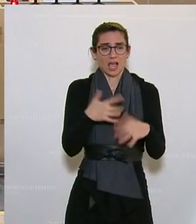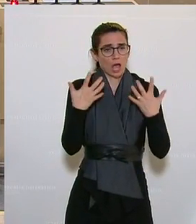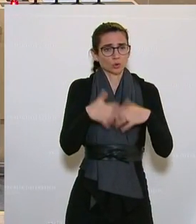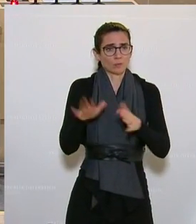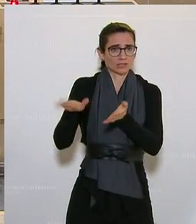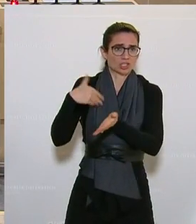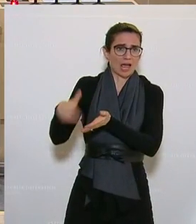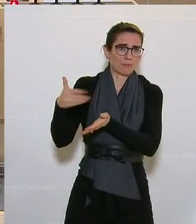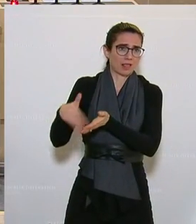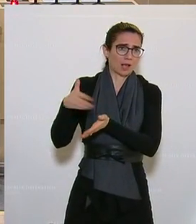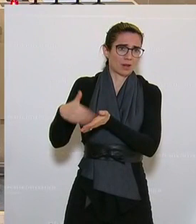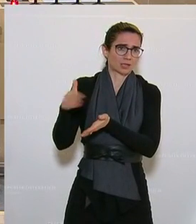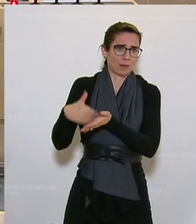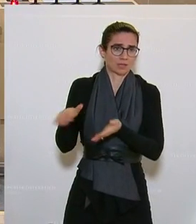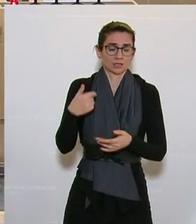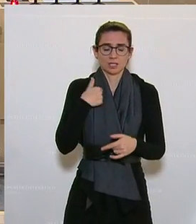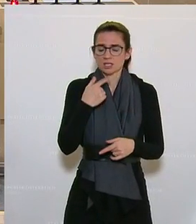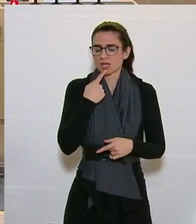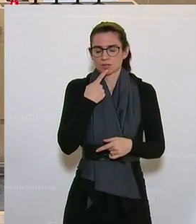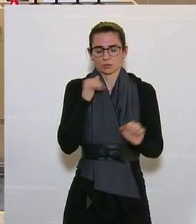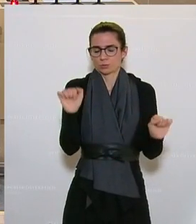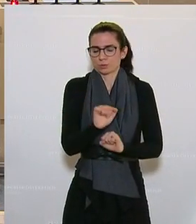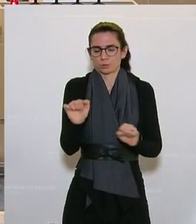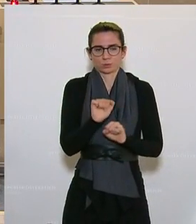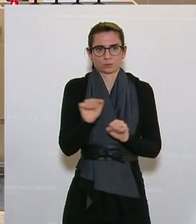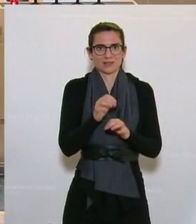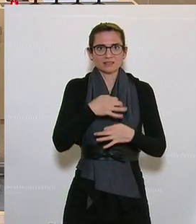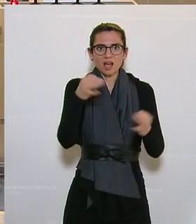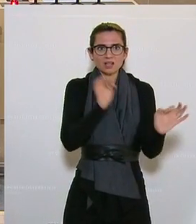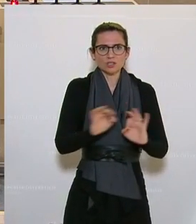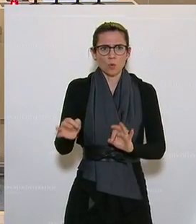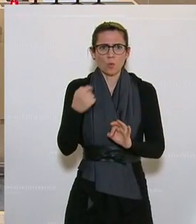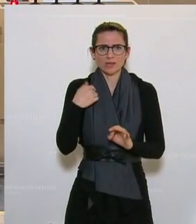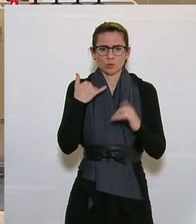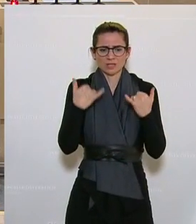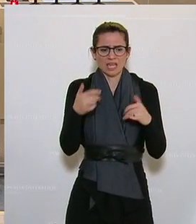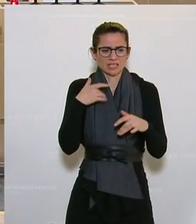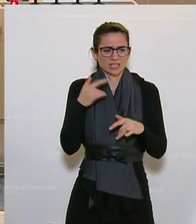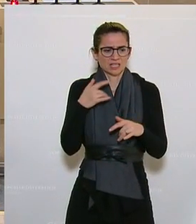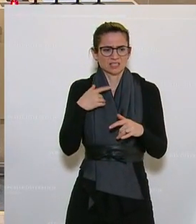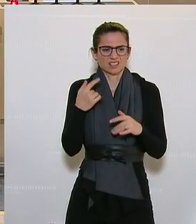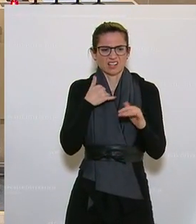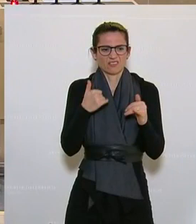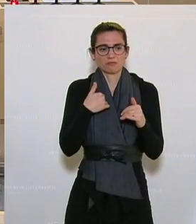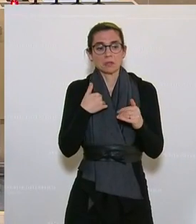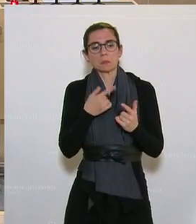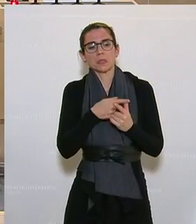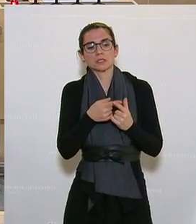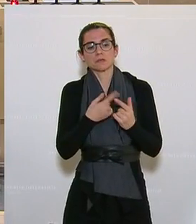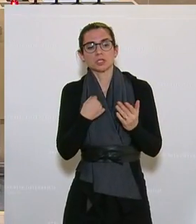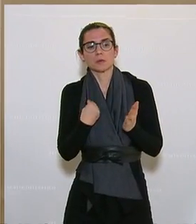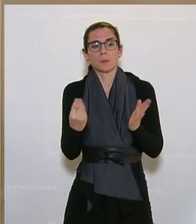abgelehnt werden, das finde ich wirklich ungeheuerlich. Und sie in eine Tagesordnung zu zwängen mit 73 anderen Punkten, sie